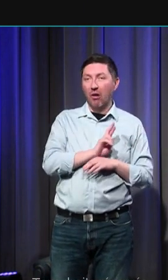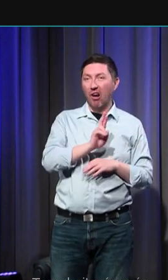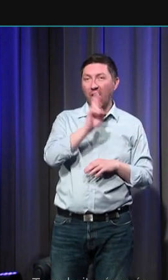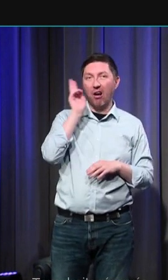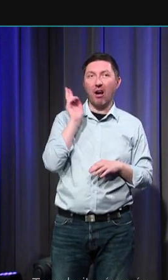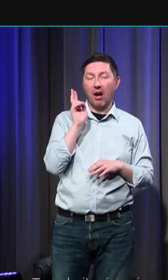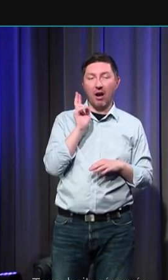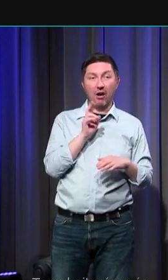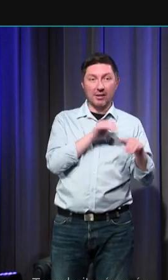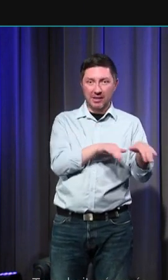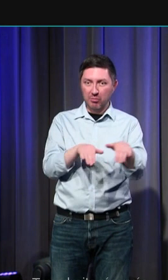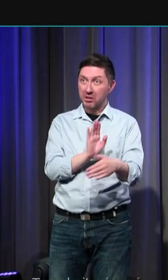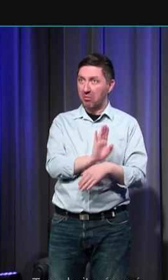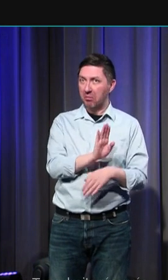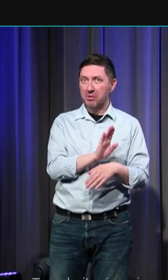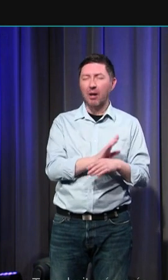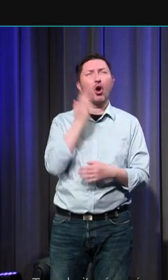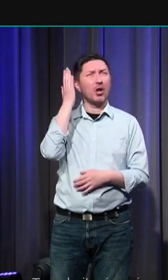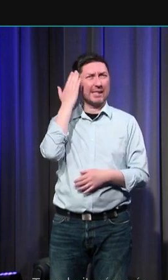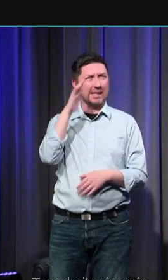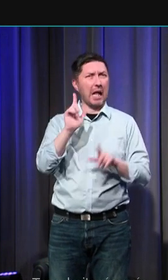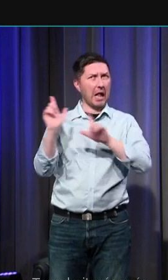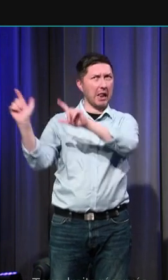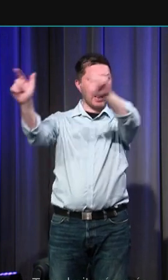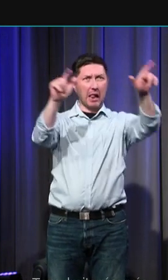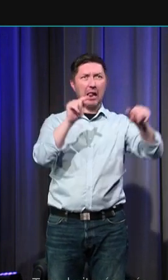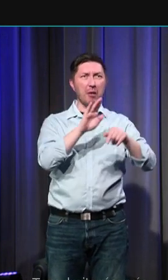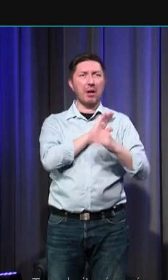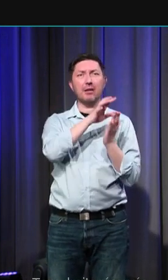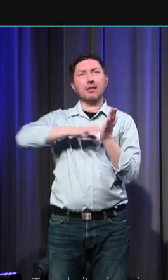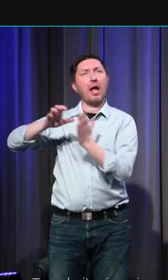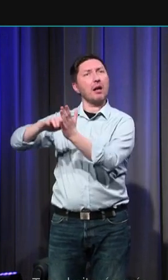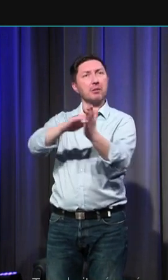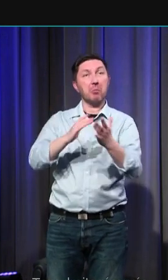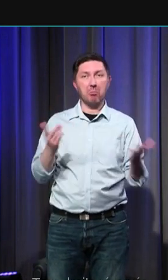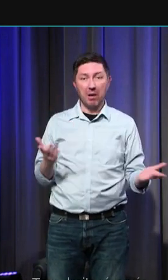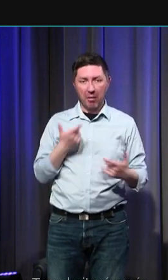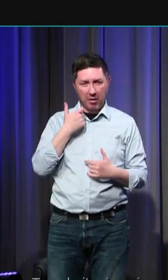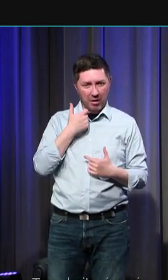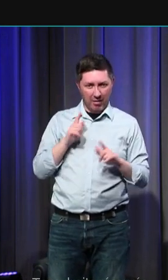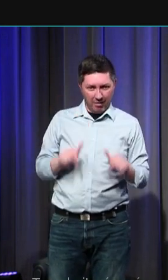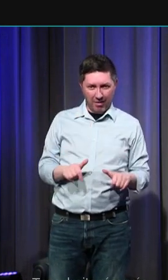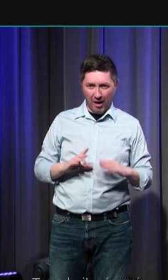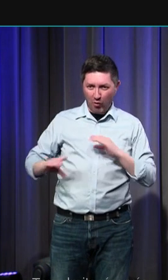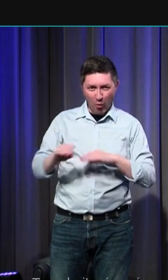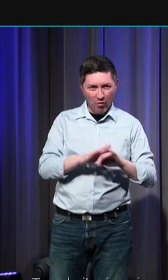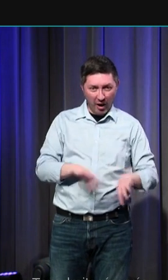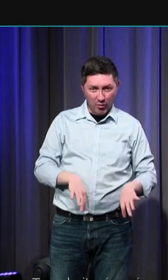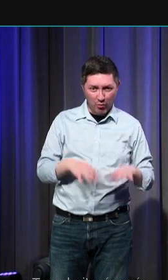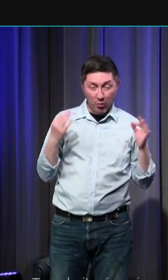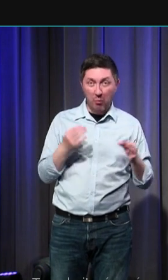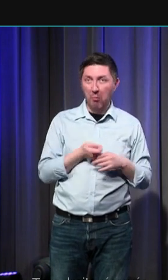textes vous imaginez très bien qu'une église encore en usage à l'heure actuelle